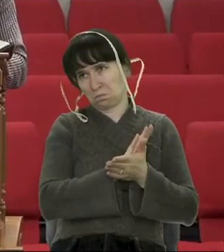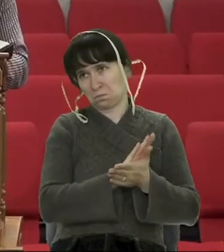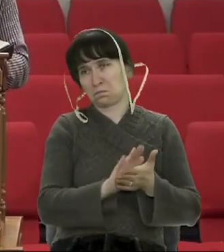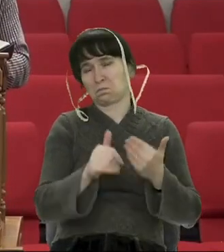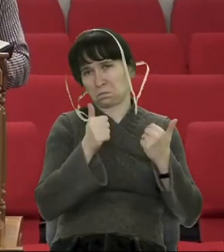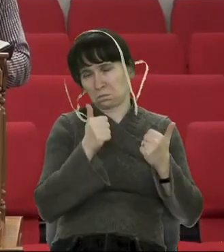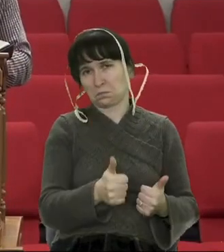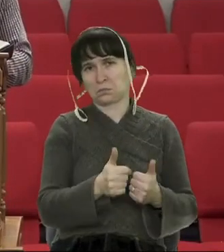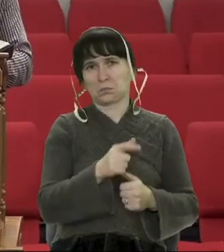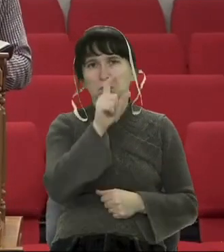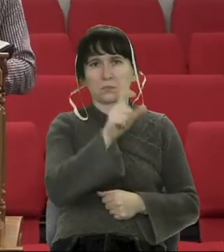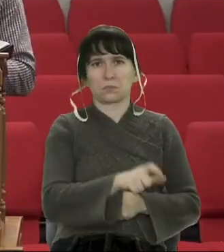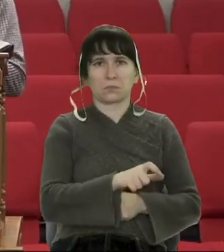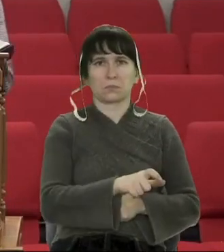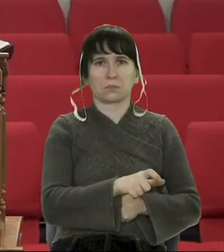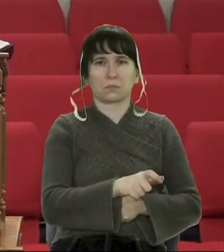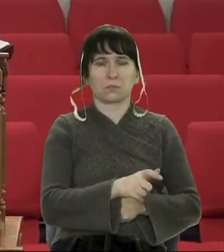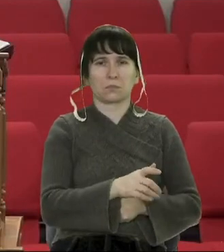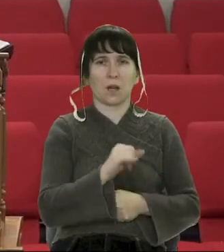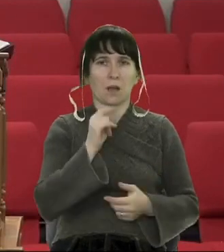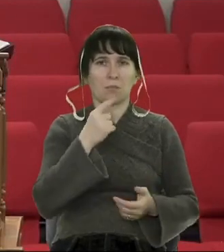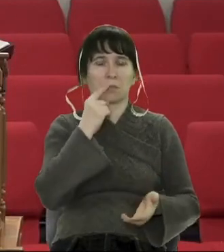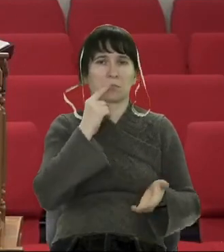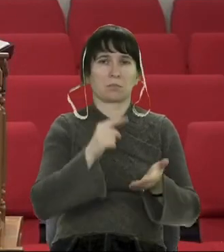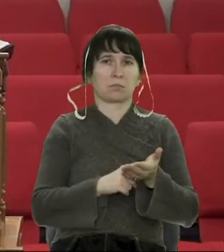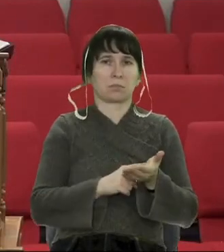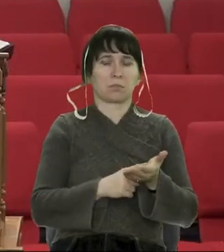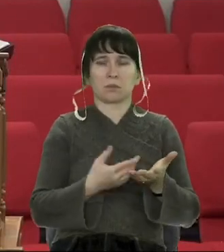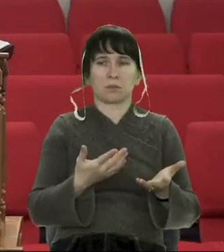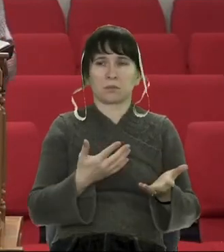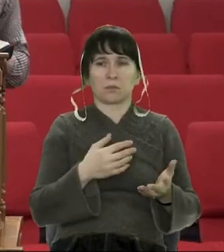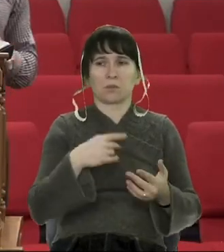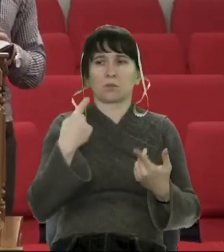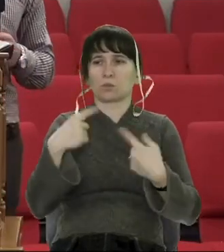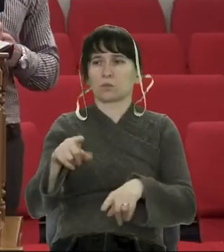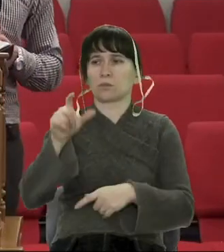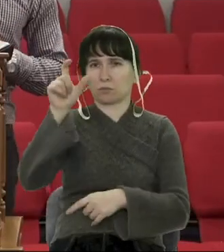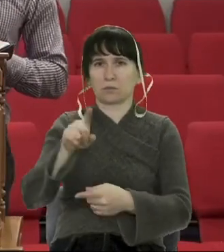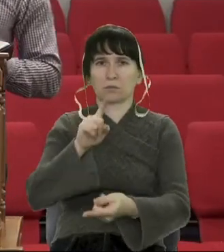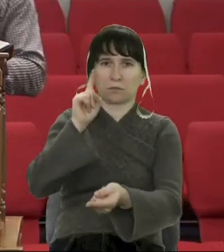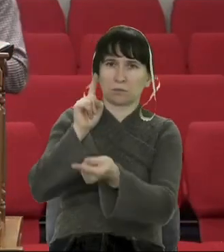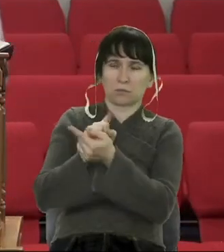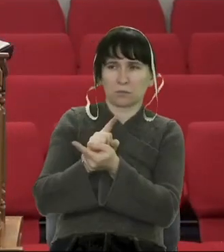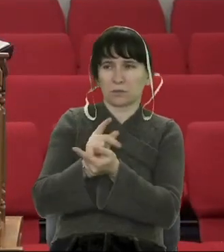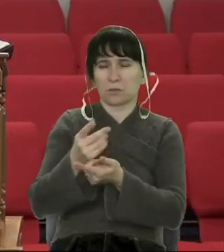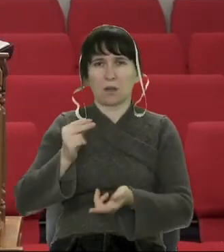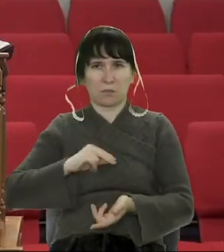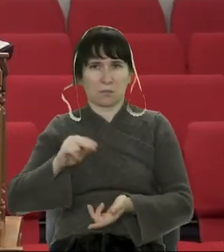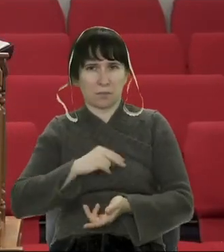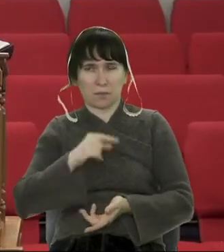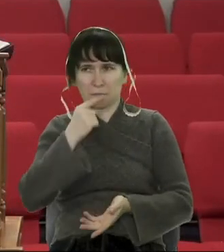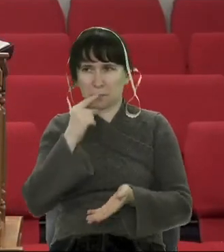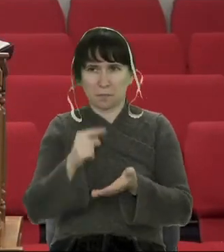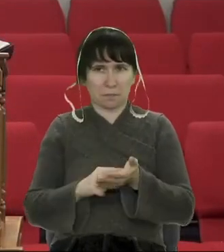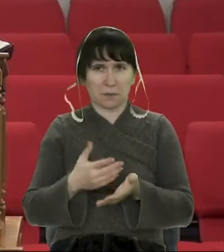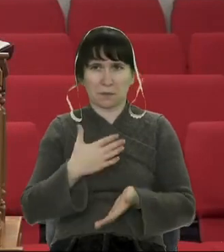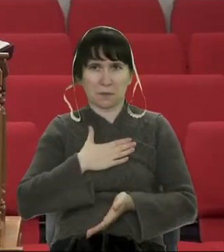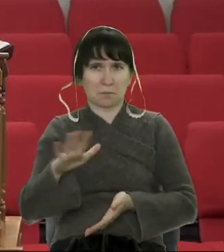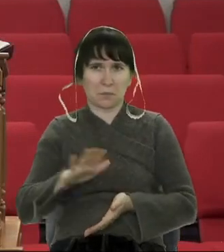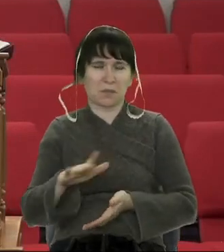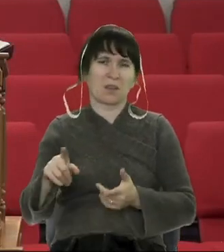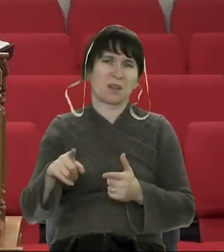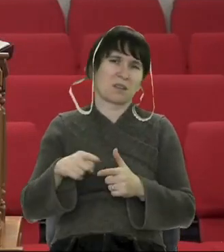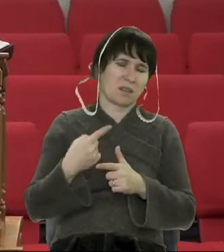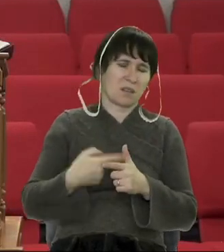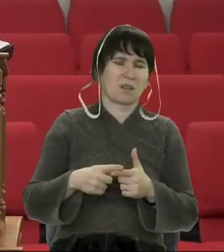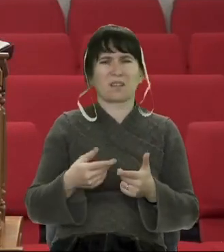людина. А можемо і навпаки вперетнутися з людиною у відносинах, знову ж таки, чи на роботі, чи в церкві, чи